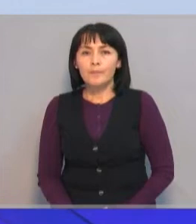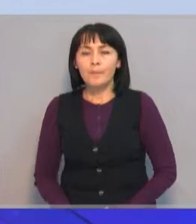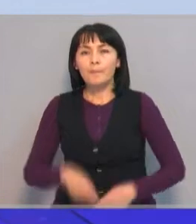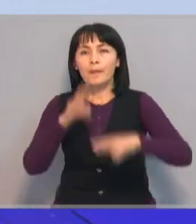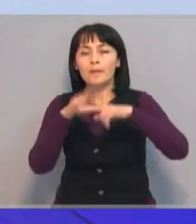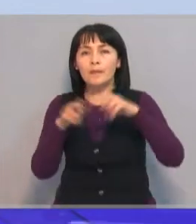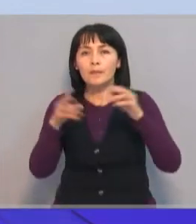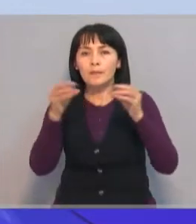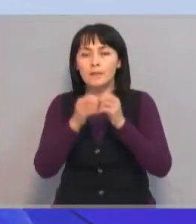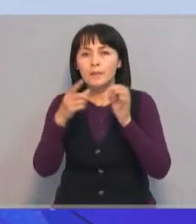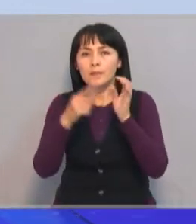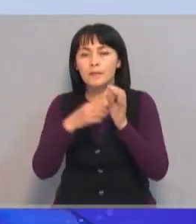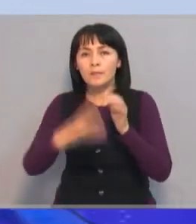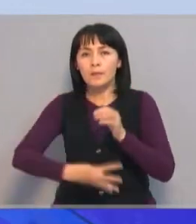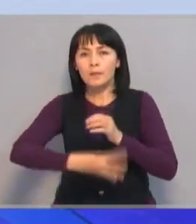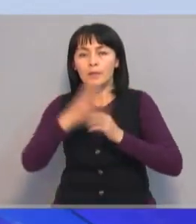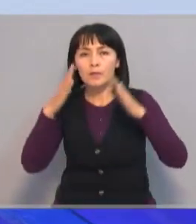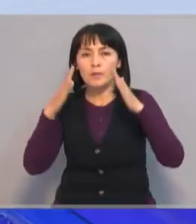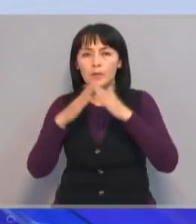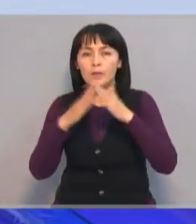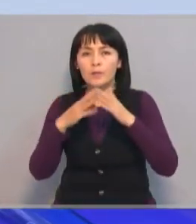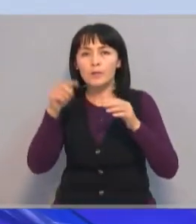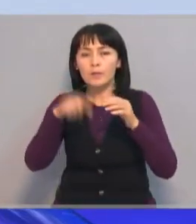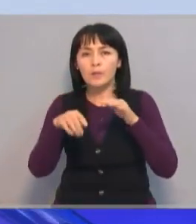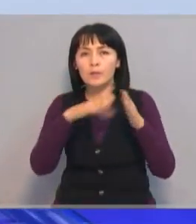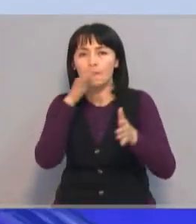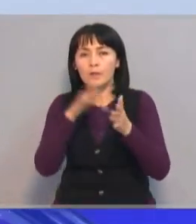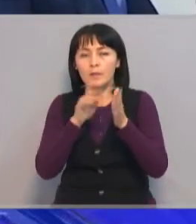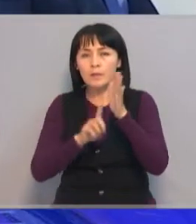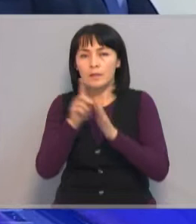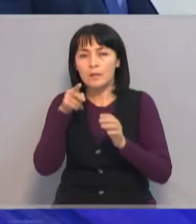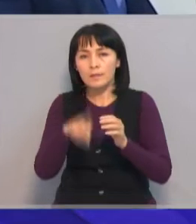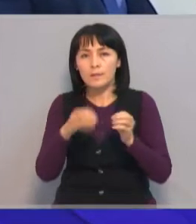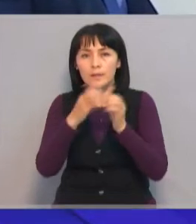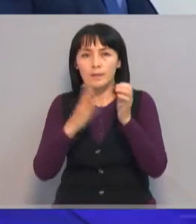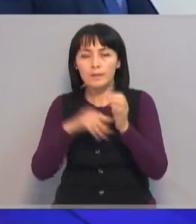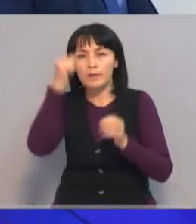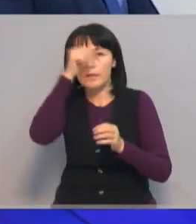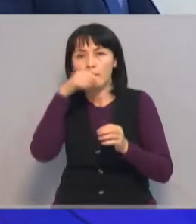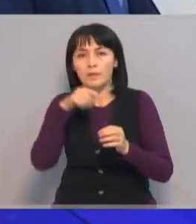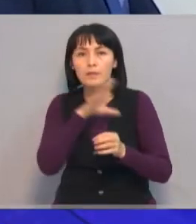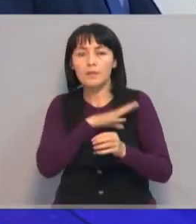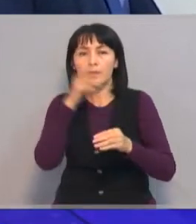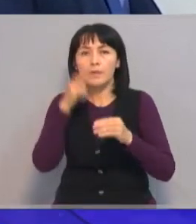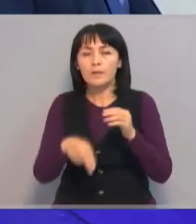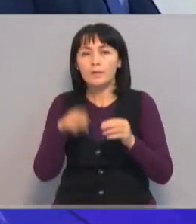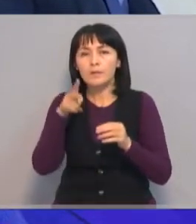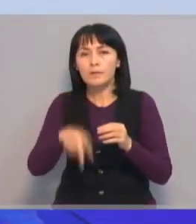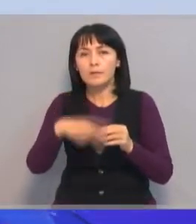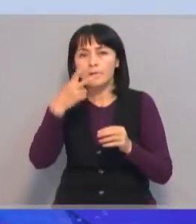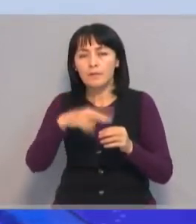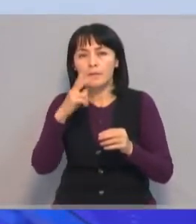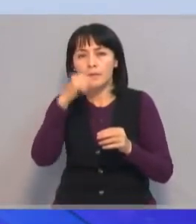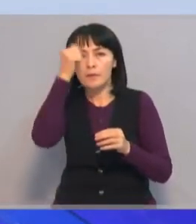Строительство 10-ти семиэтажных жилых домов в административно-деловом центре началось в 2019 году и было закончено в 2021